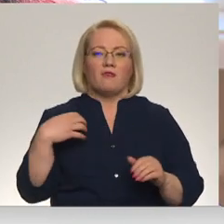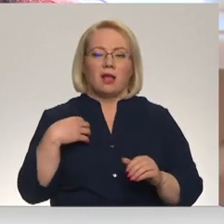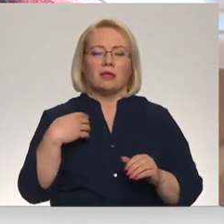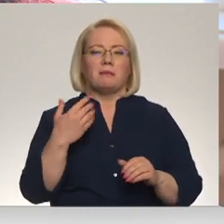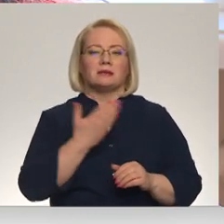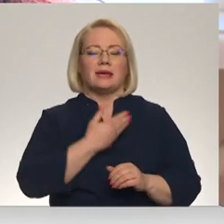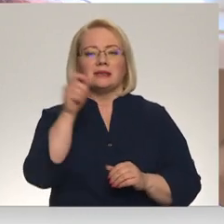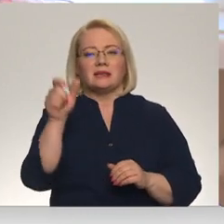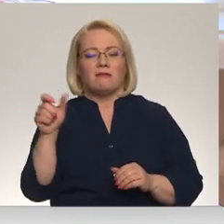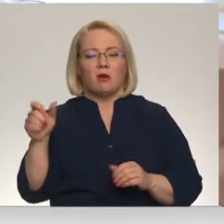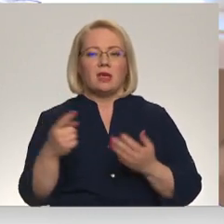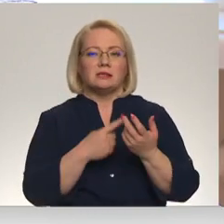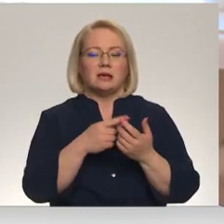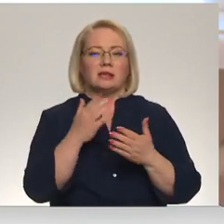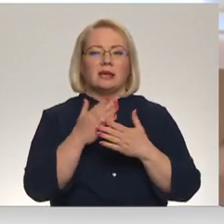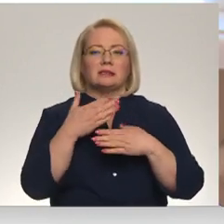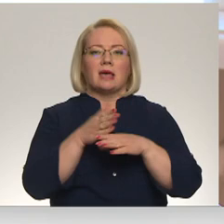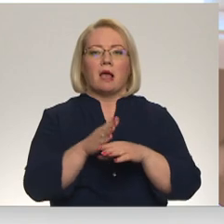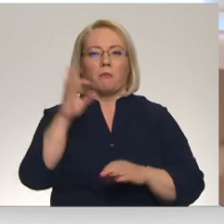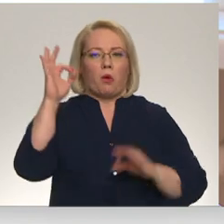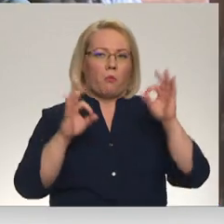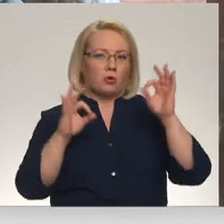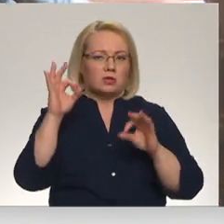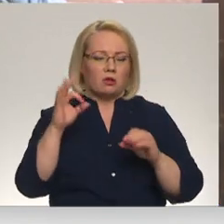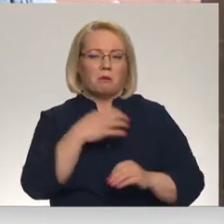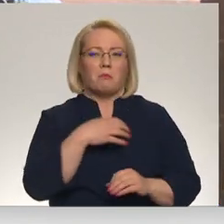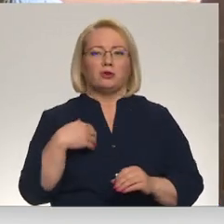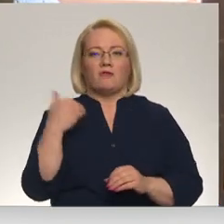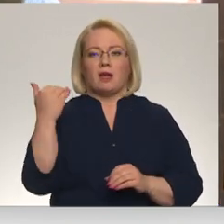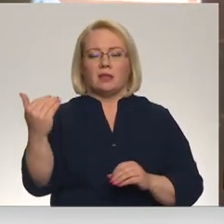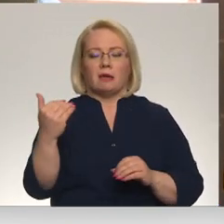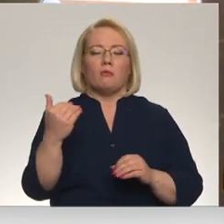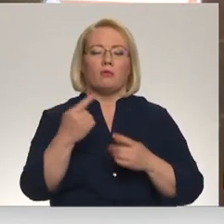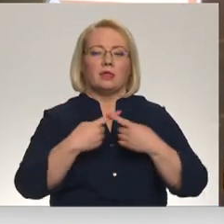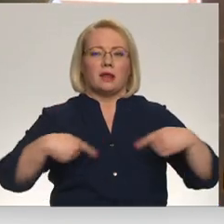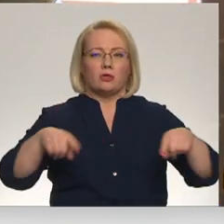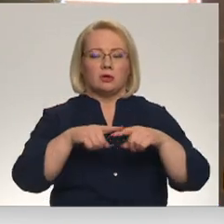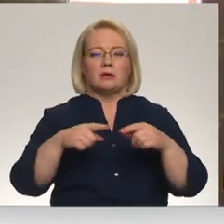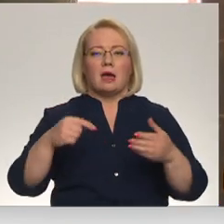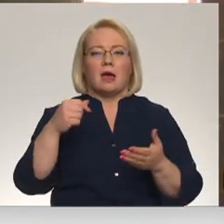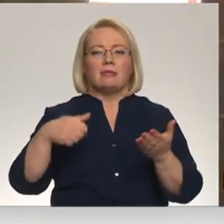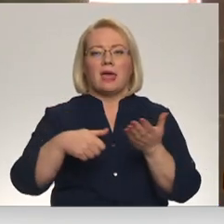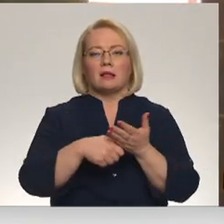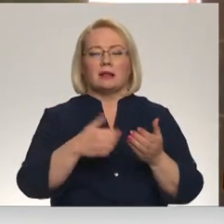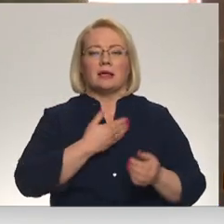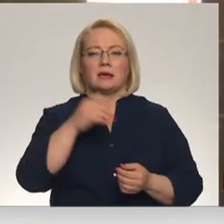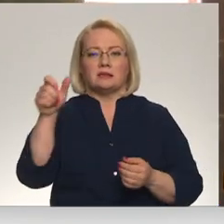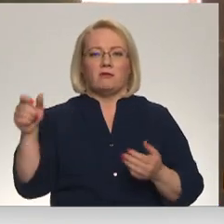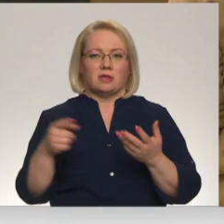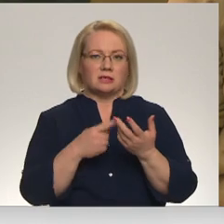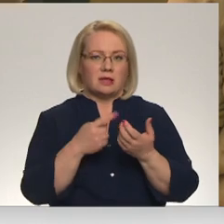civiliedzīvotāju skaits tiks sadalīts proporcionēli pašvaldība administratīvajās teritorijās deklarēto iedzīvotāju skaitam.